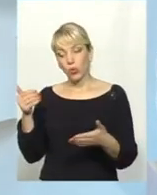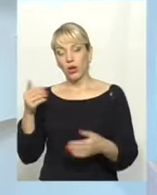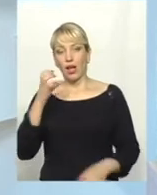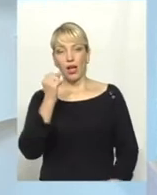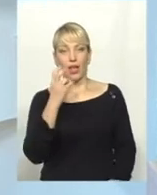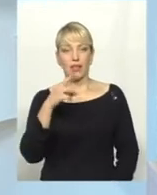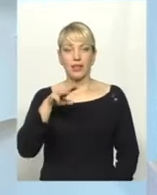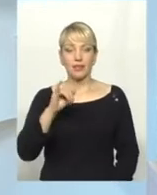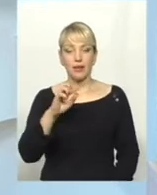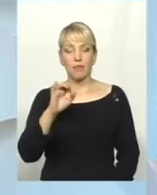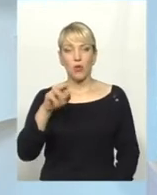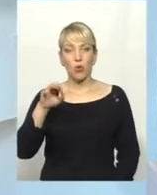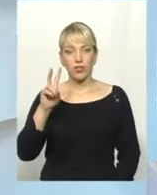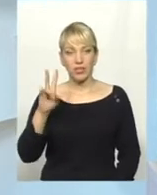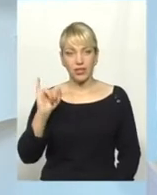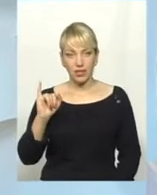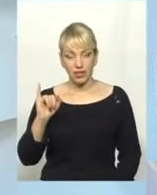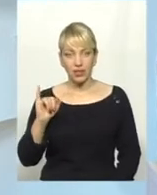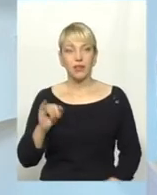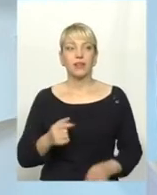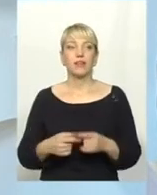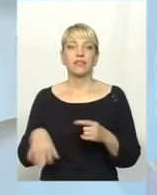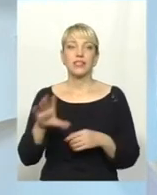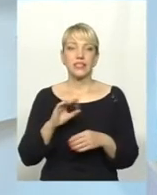ці захворювання протикали гостро.